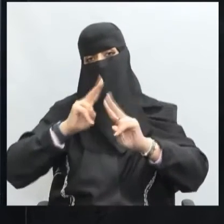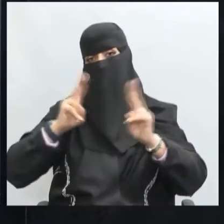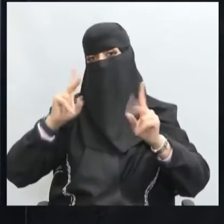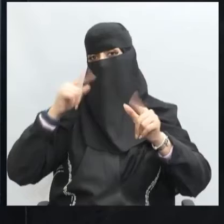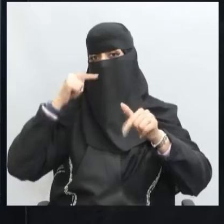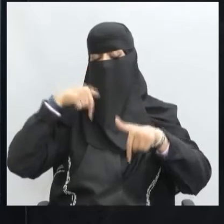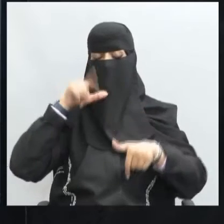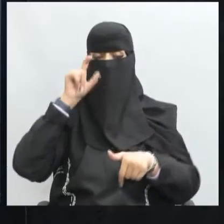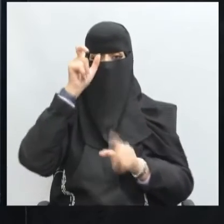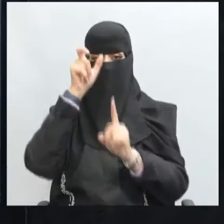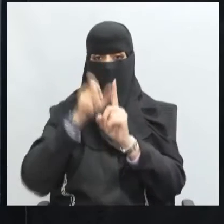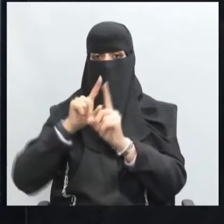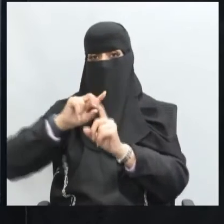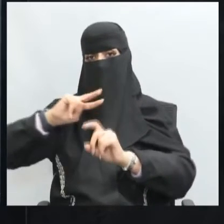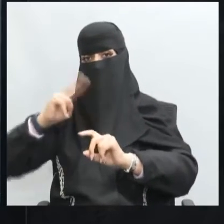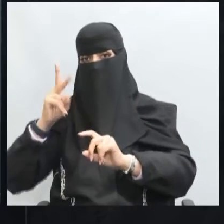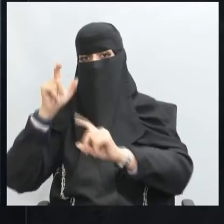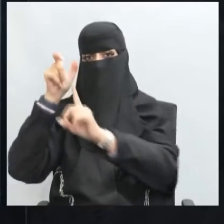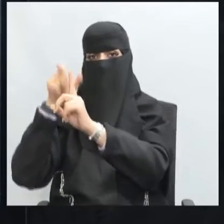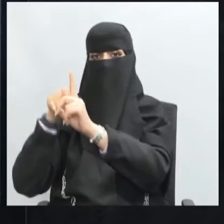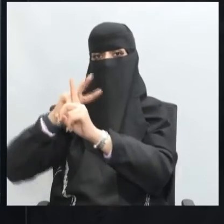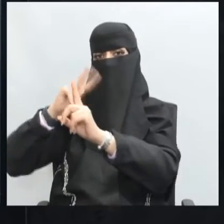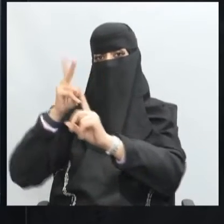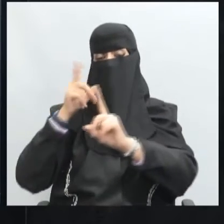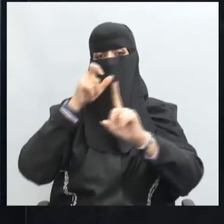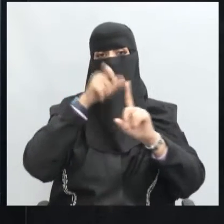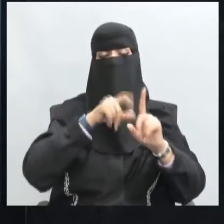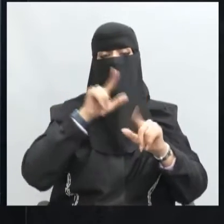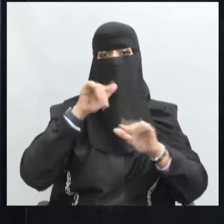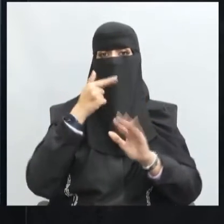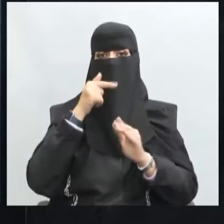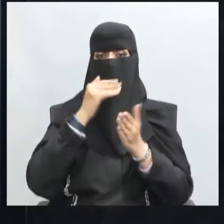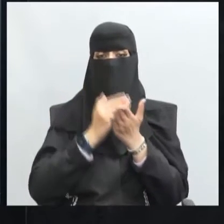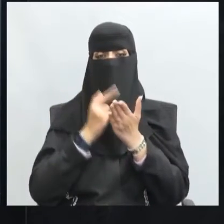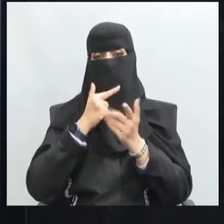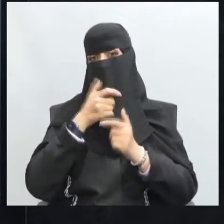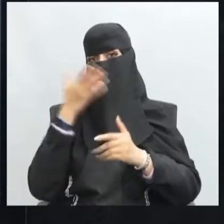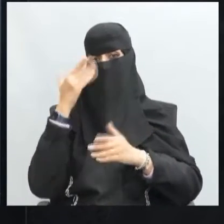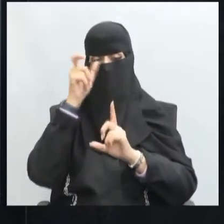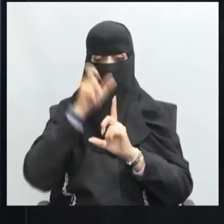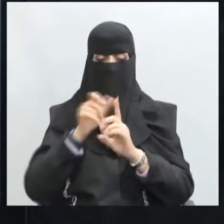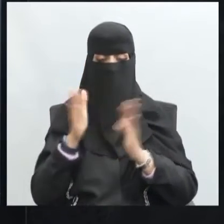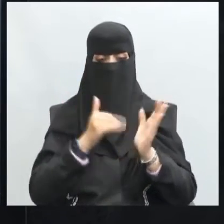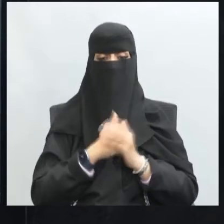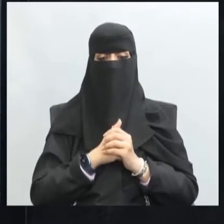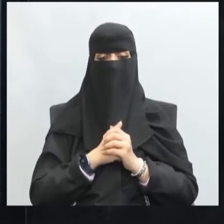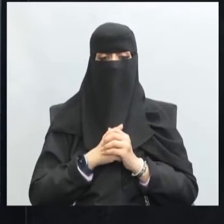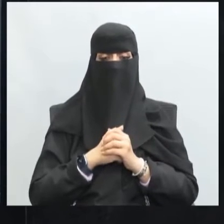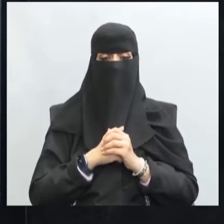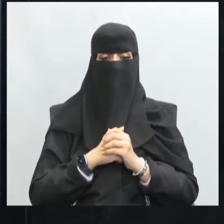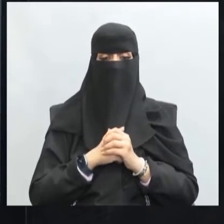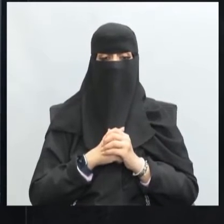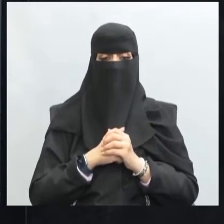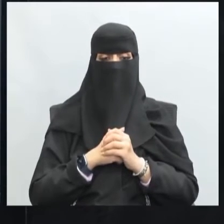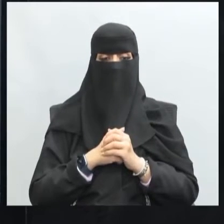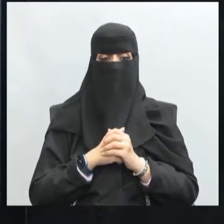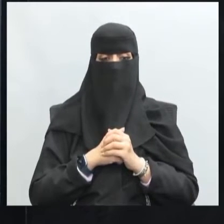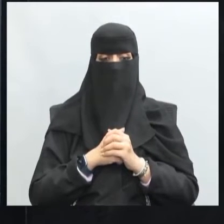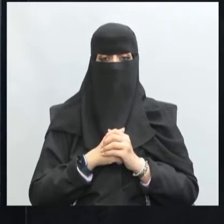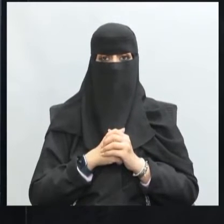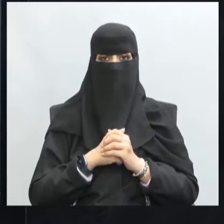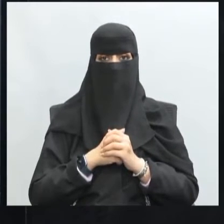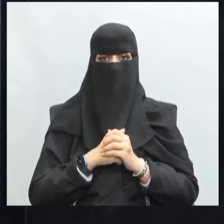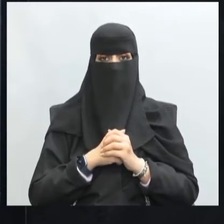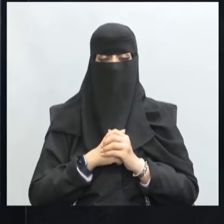تميزه عن غيره وقد سبق أن تحدثنا عن الهوية الشخصية أيضا ننتج عن